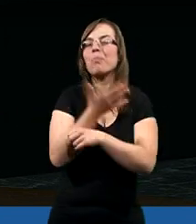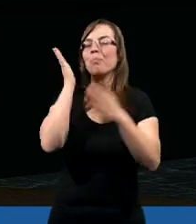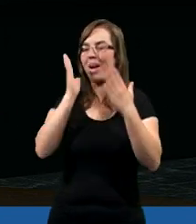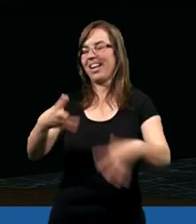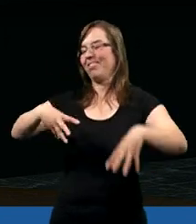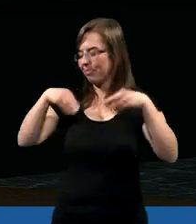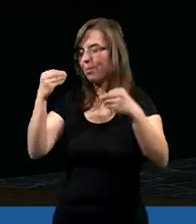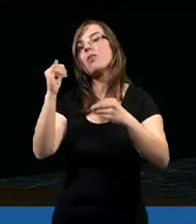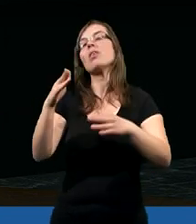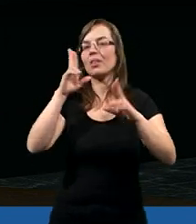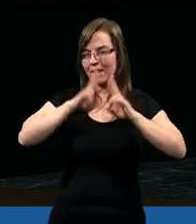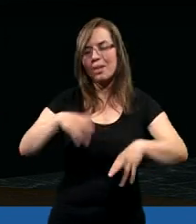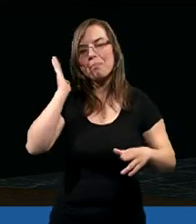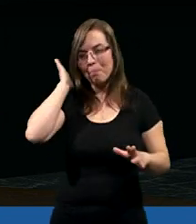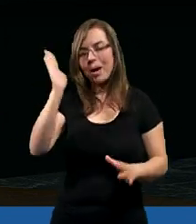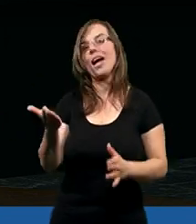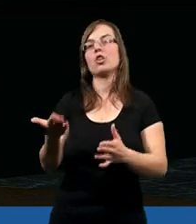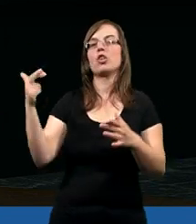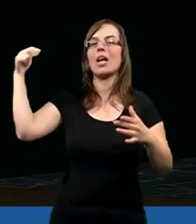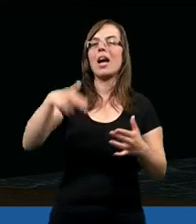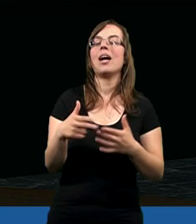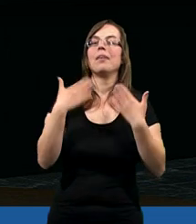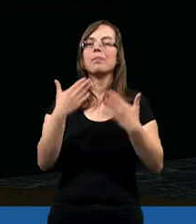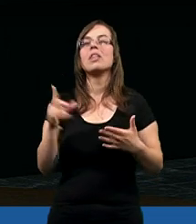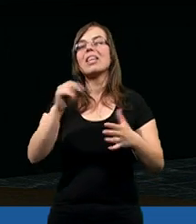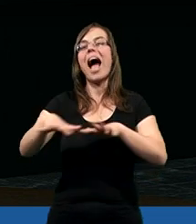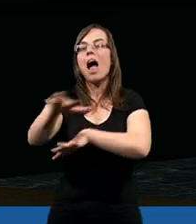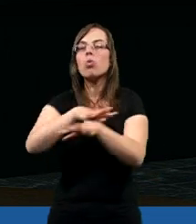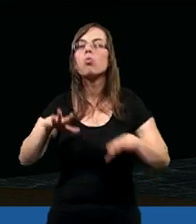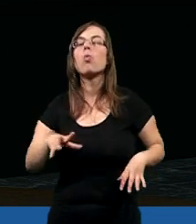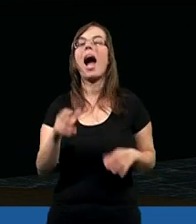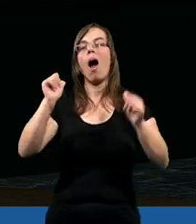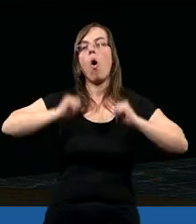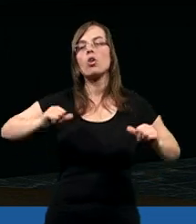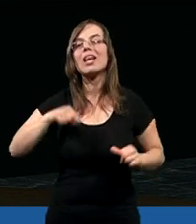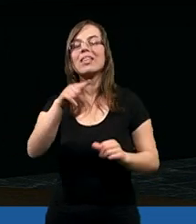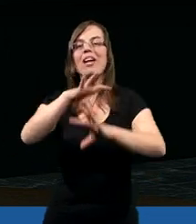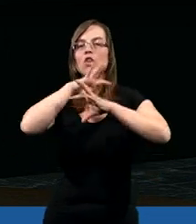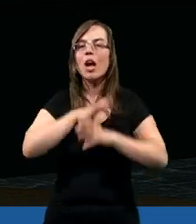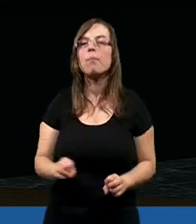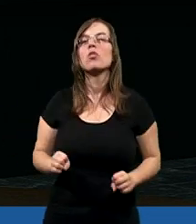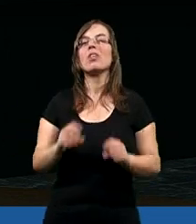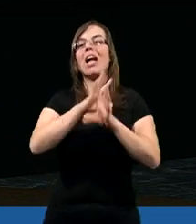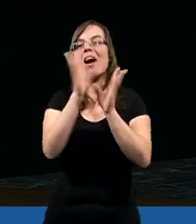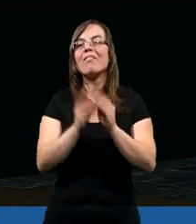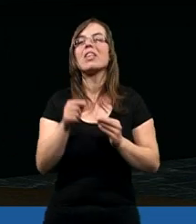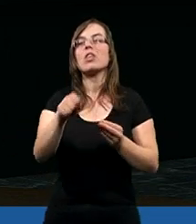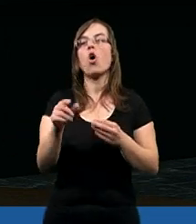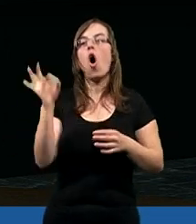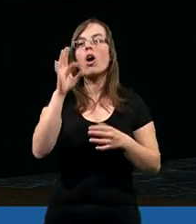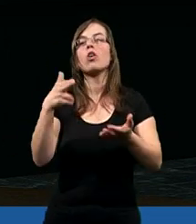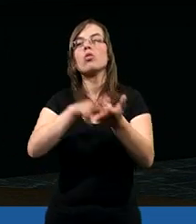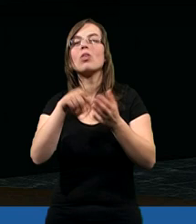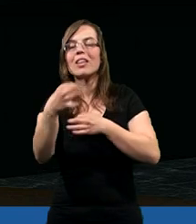nas wreszcie nawiedziło. Dziękujemy za ducha oczekiwania i cierpliwości przy tej